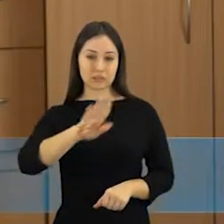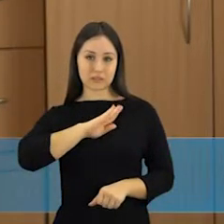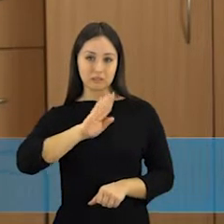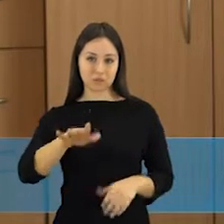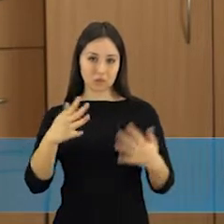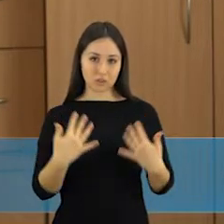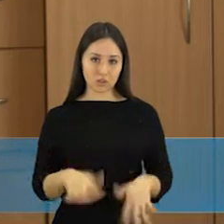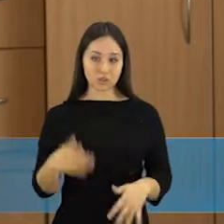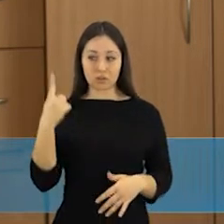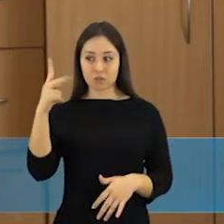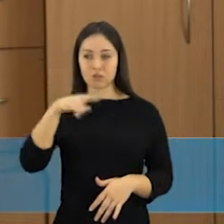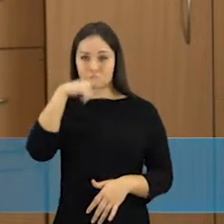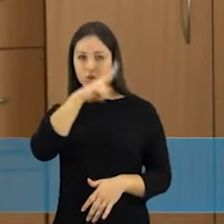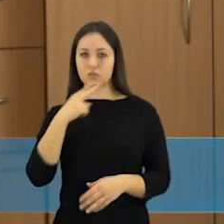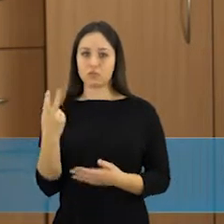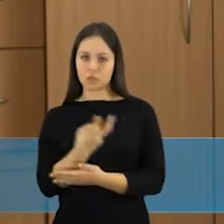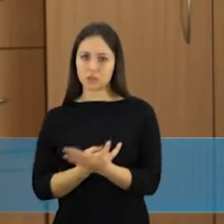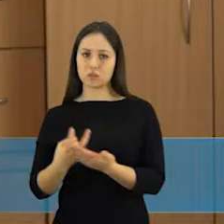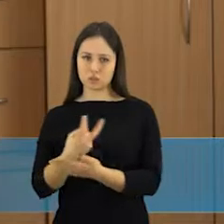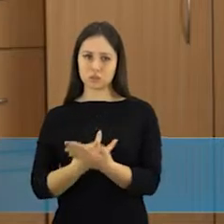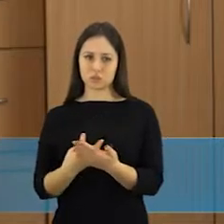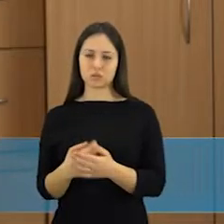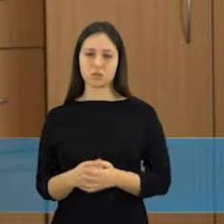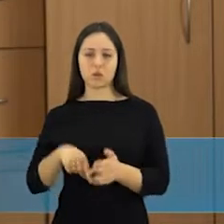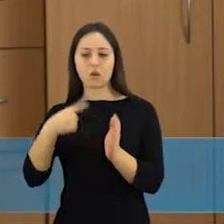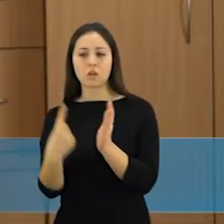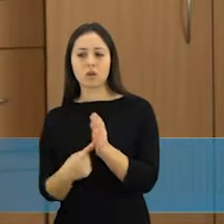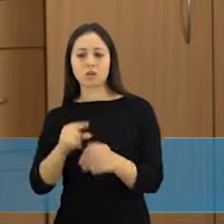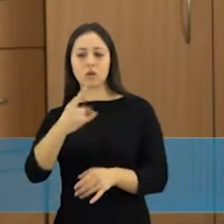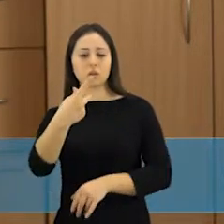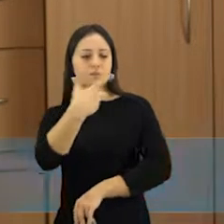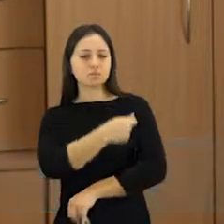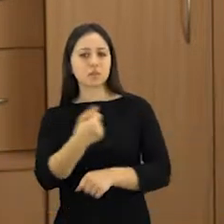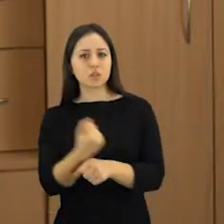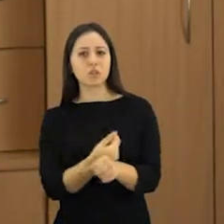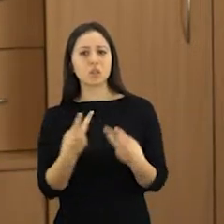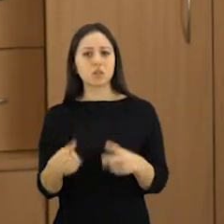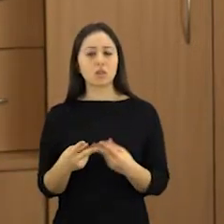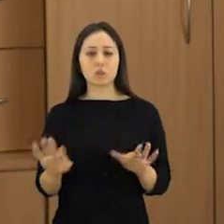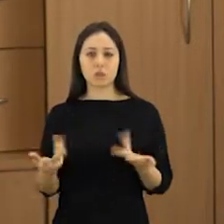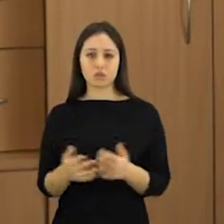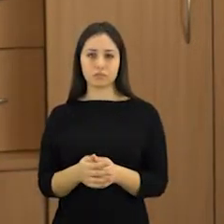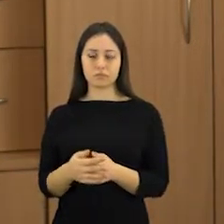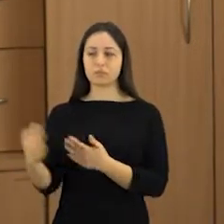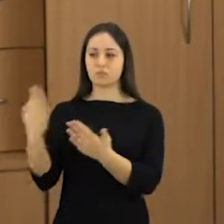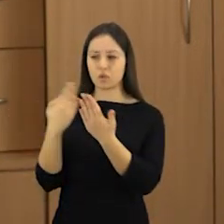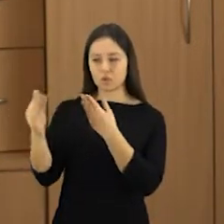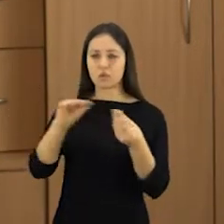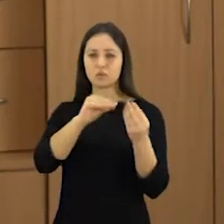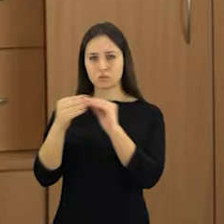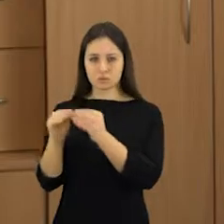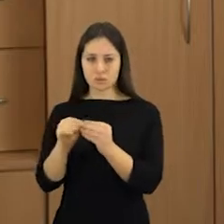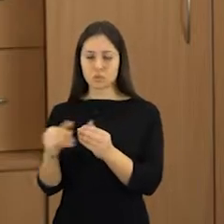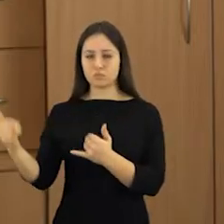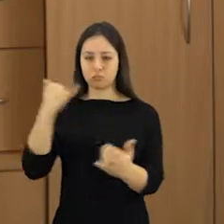nelaimingų atvejų labai susirūpino ir daugelis klausia, kaip ar vakcinuoti, ar ne vakcinuoti. Tarėmės, kalbamės, bet